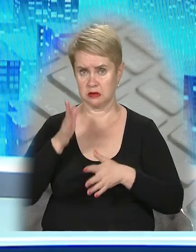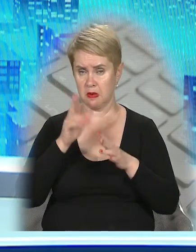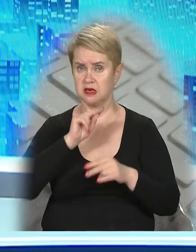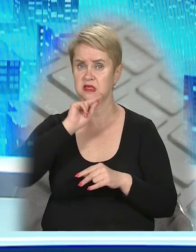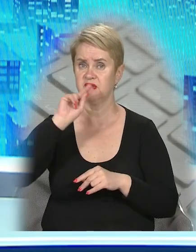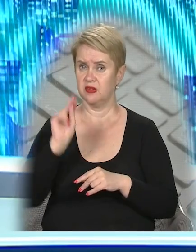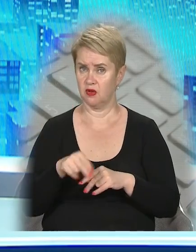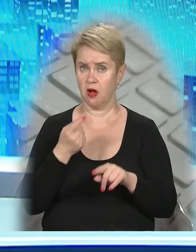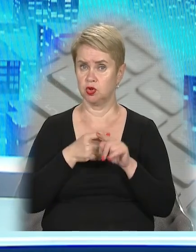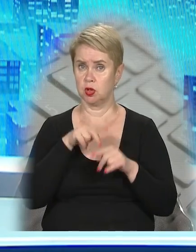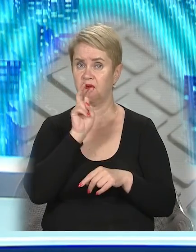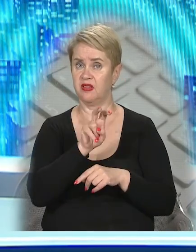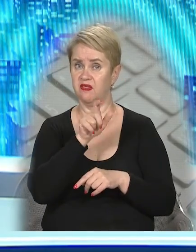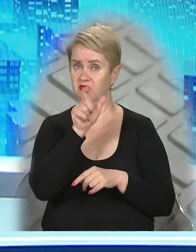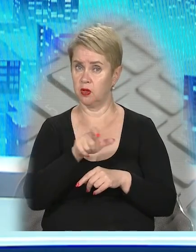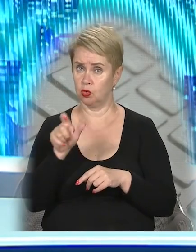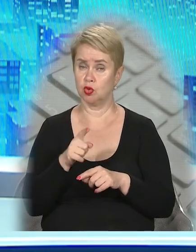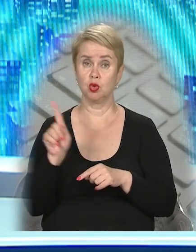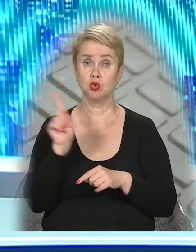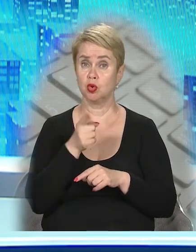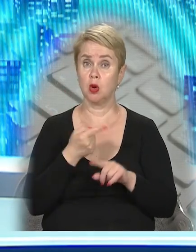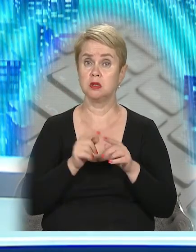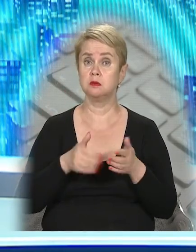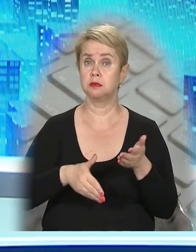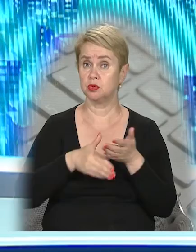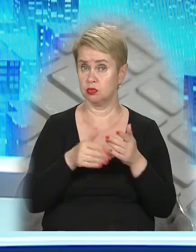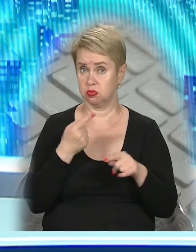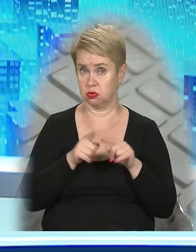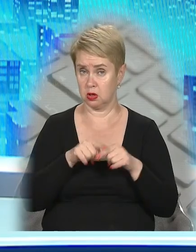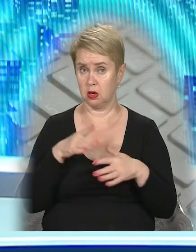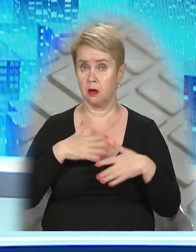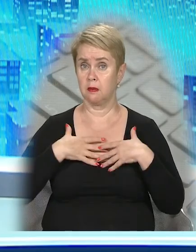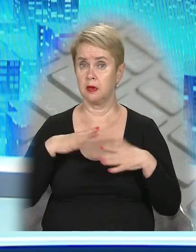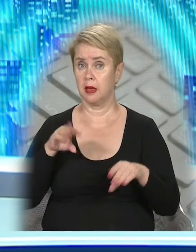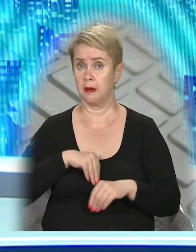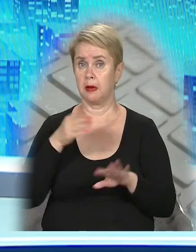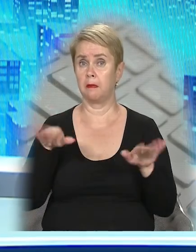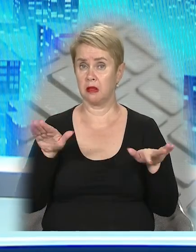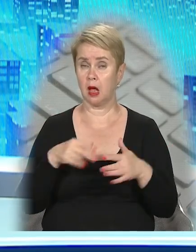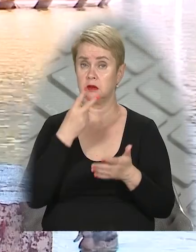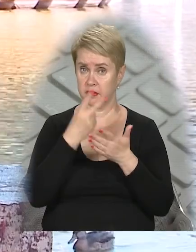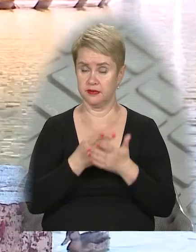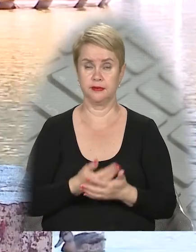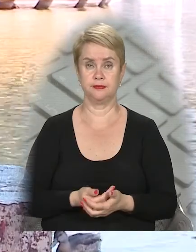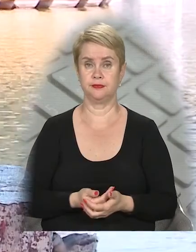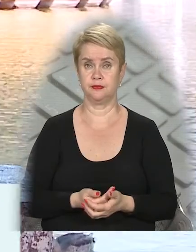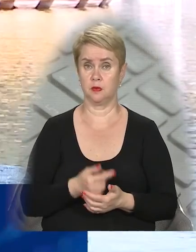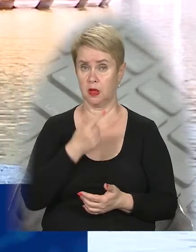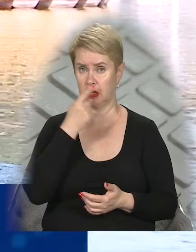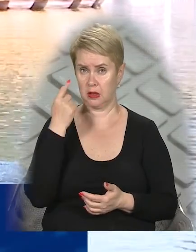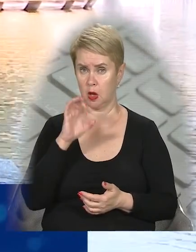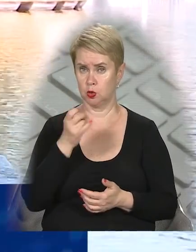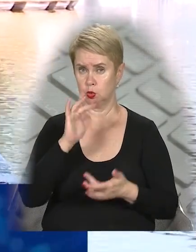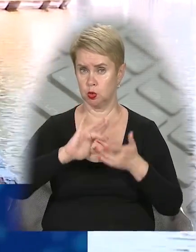звинувачує у цьому відвідувачів. Та що саме спричинило загибель пернатих, дізнавалася наша Софія Куценко. Нещодавно